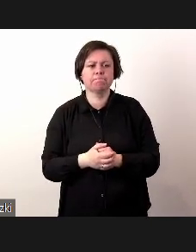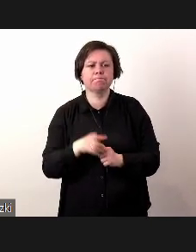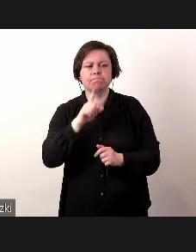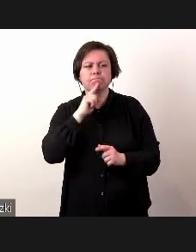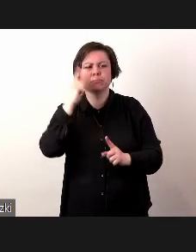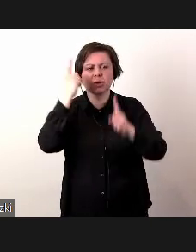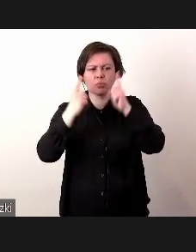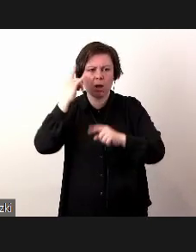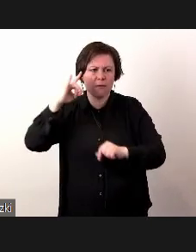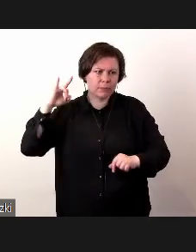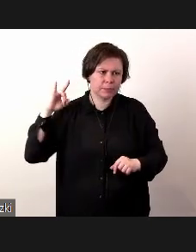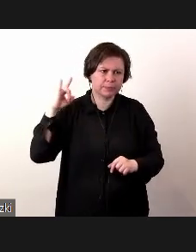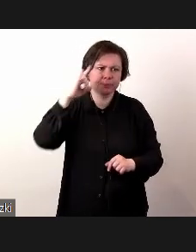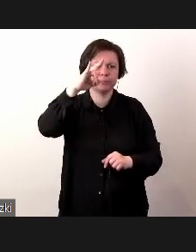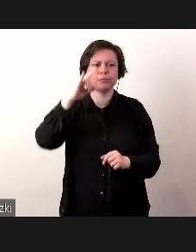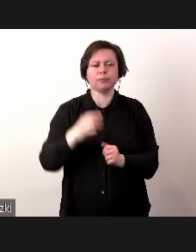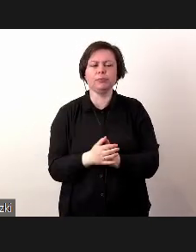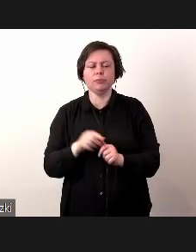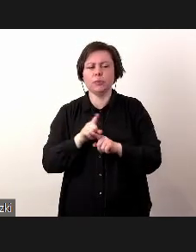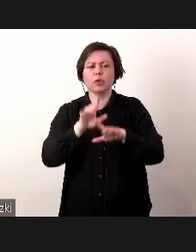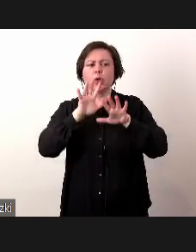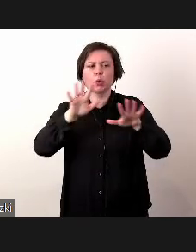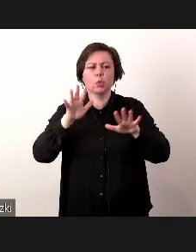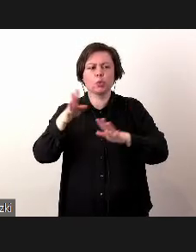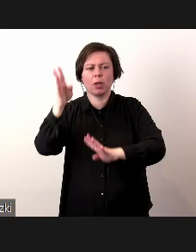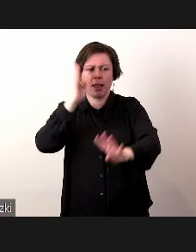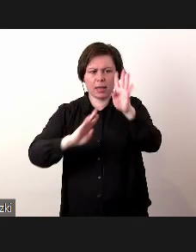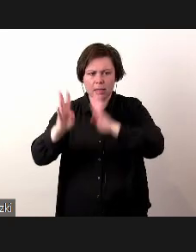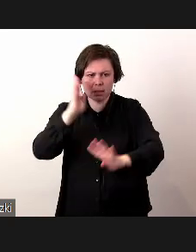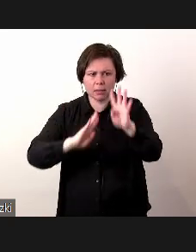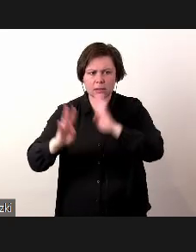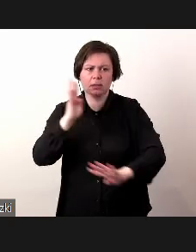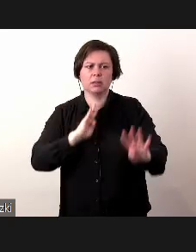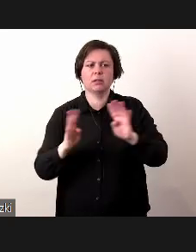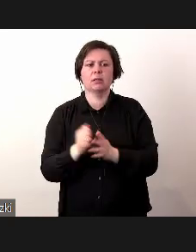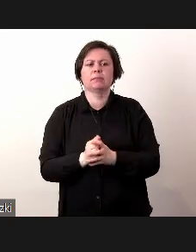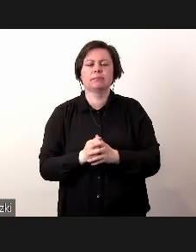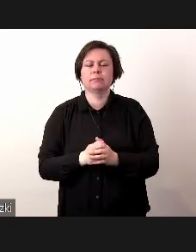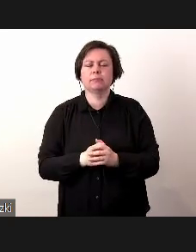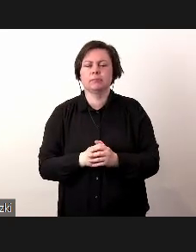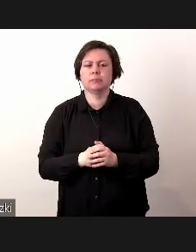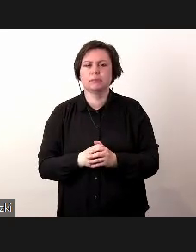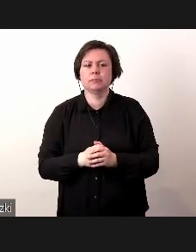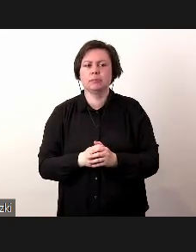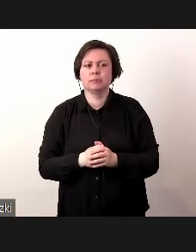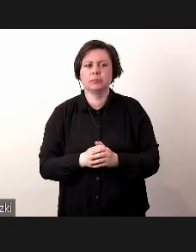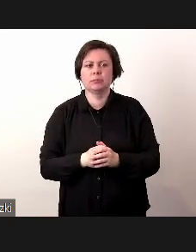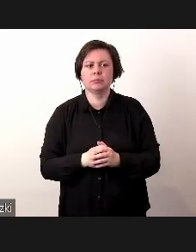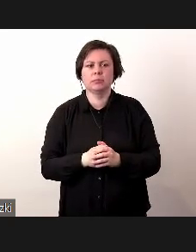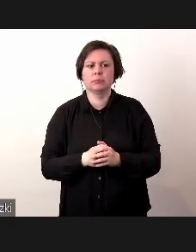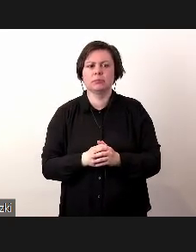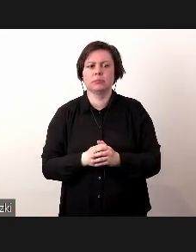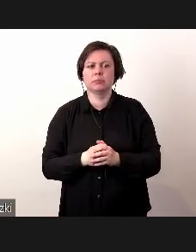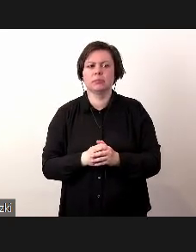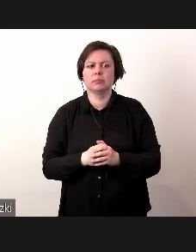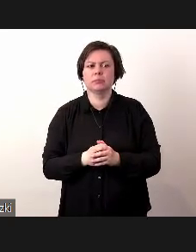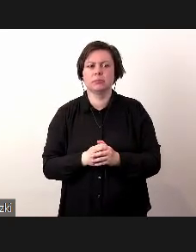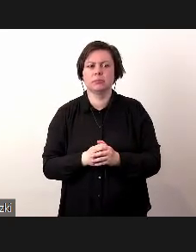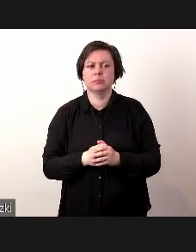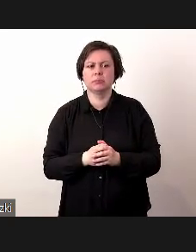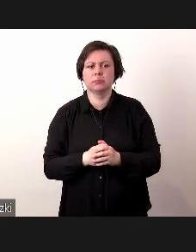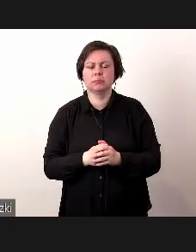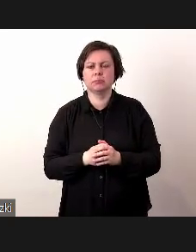przemysł lotniczy i oczywiście jest bardzo wielu klientów, którzy szczerze